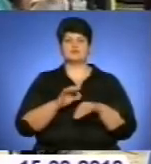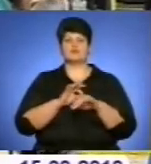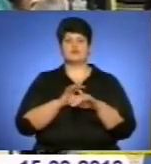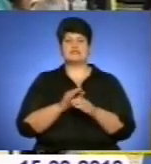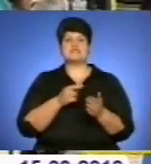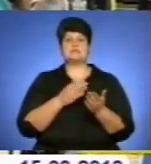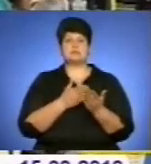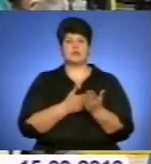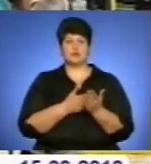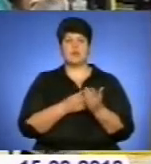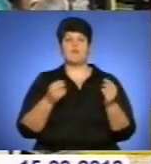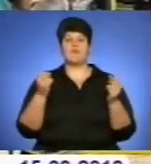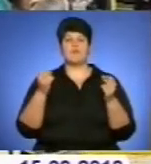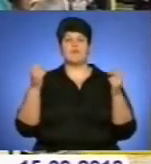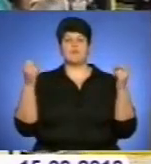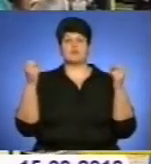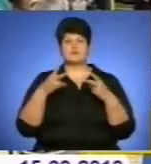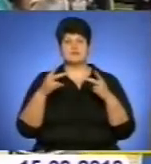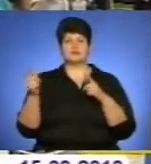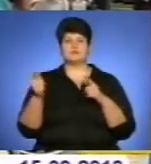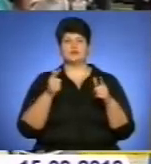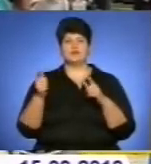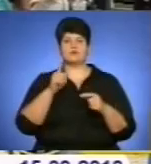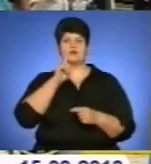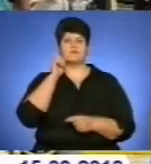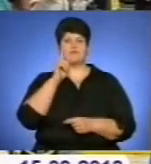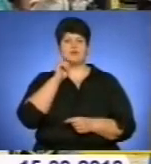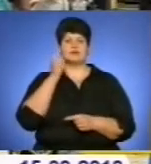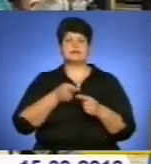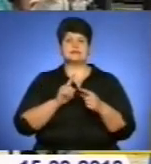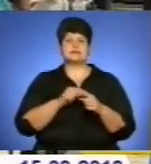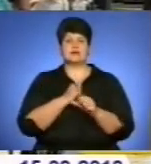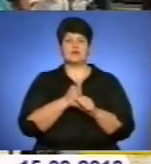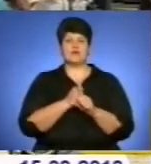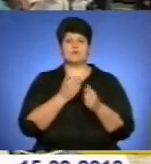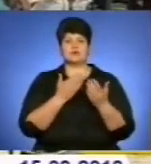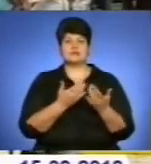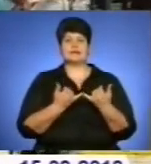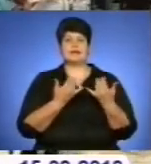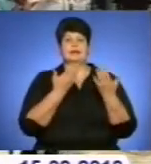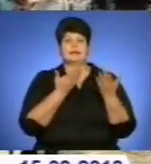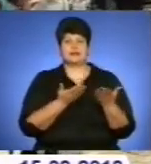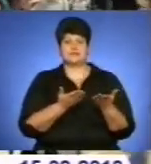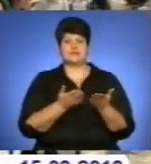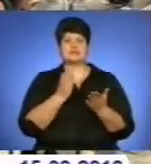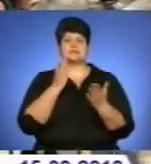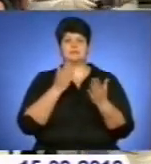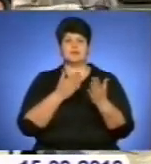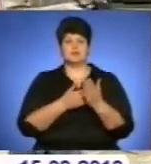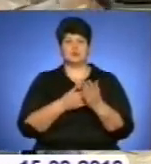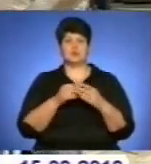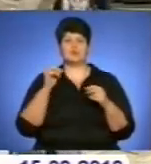адміністрації, управління торгівлі і побуту захисту прав споживачів Тернопільської міської ради та обласна ліга перукарів.